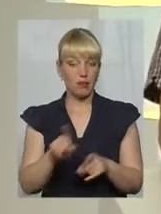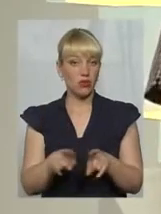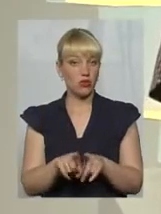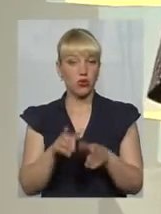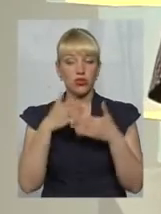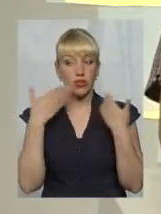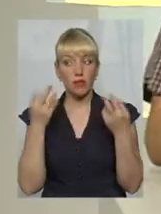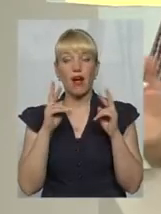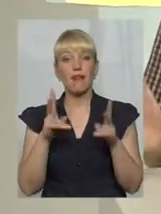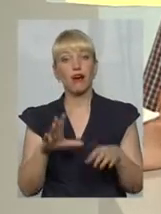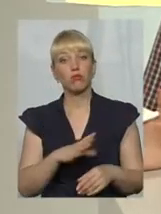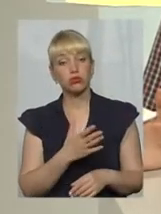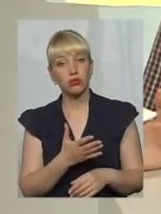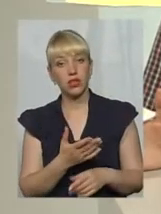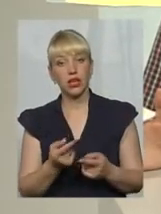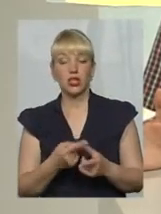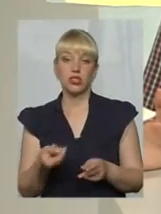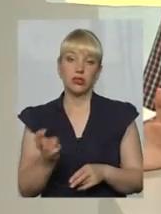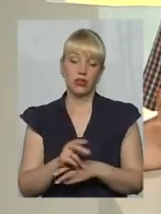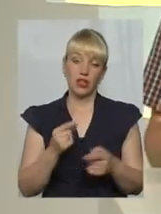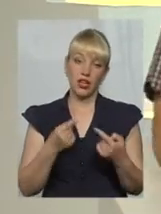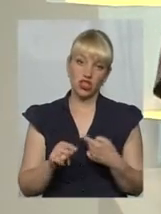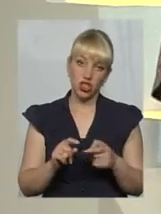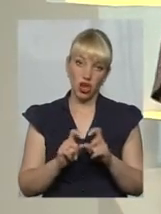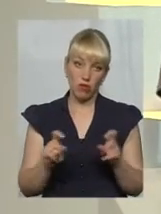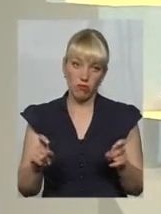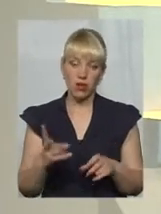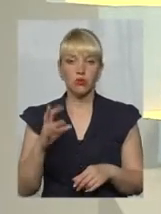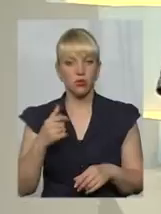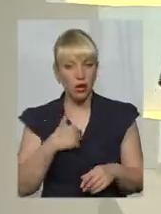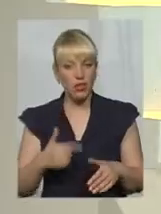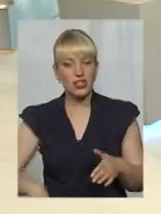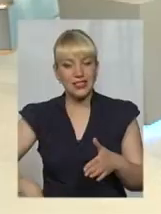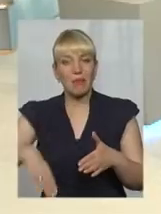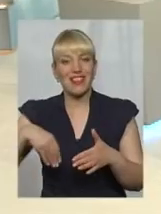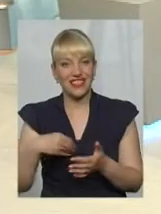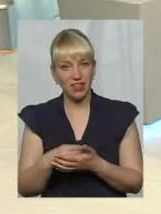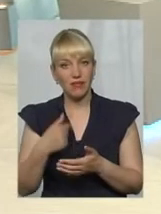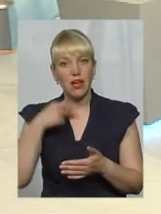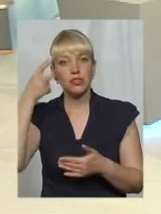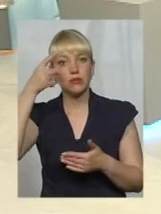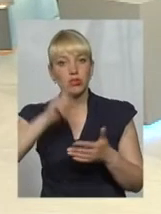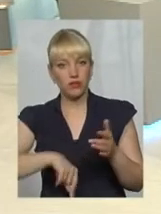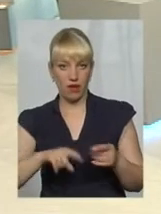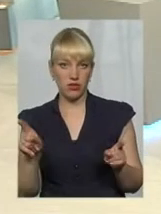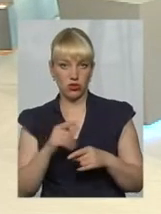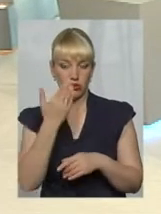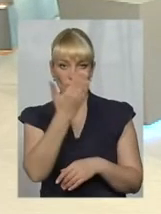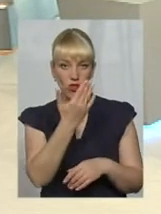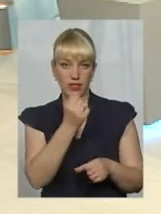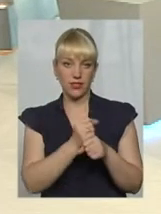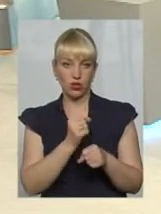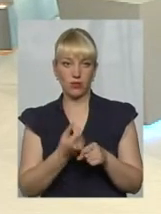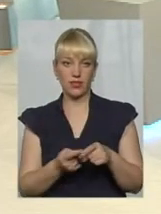як бути? Або прийде інша компанія. Тобто, але ж я платив, сподіваючись, все ж таки, що вони зроблять цей ремонт.